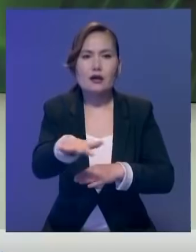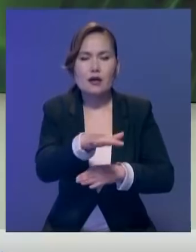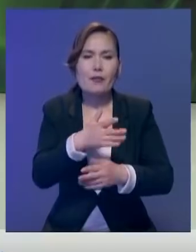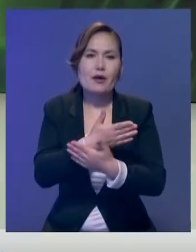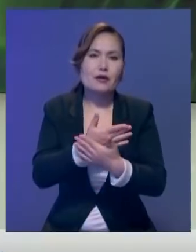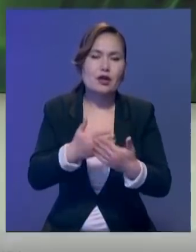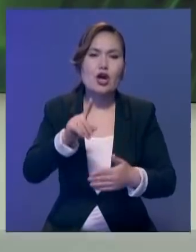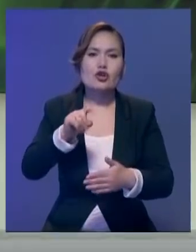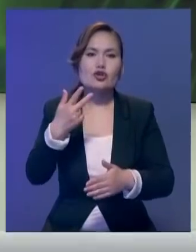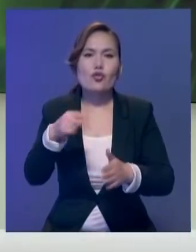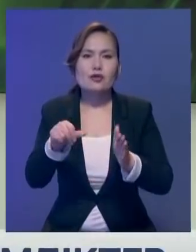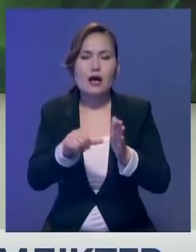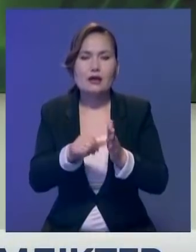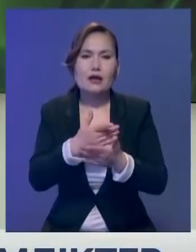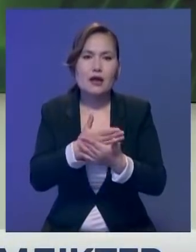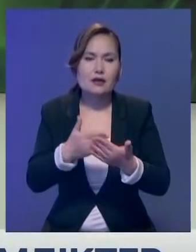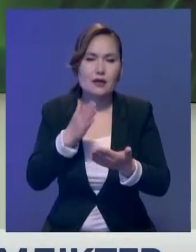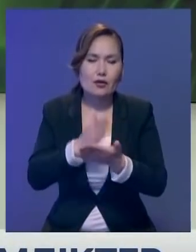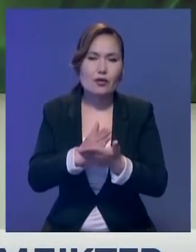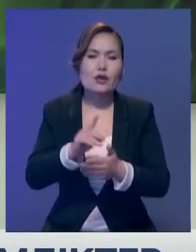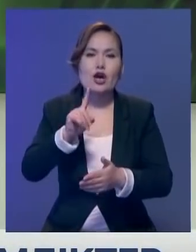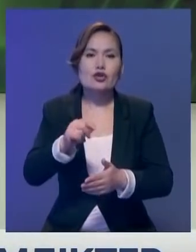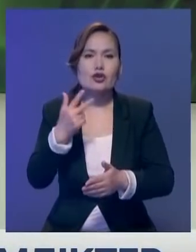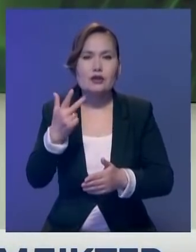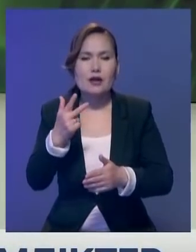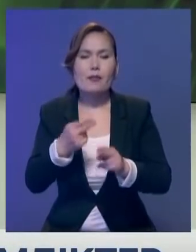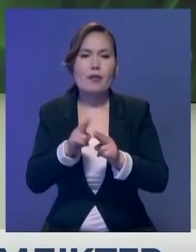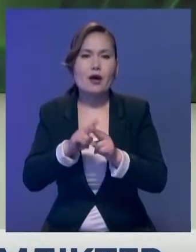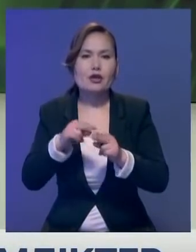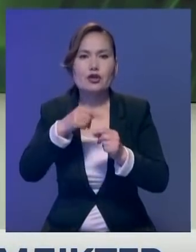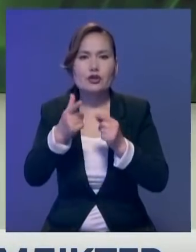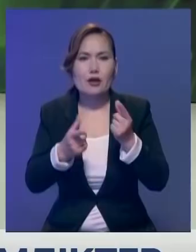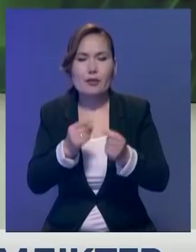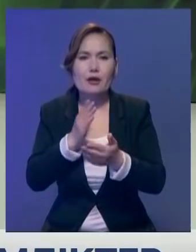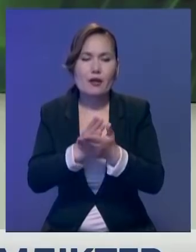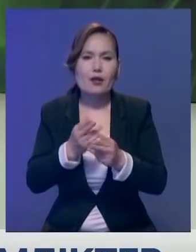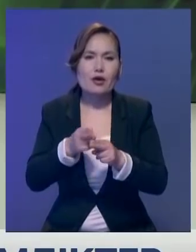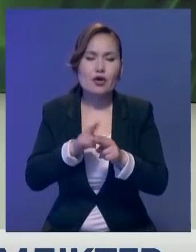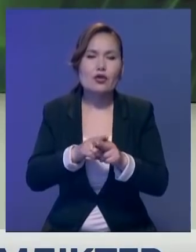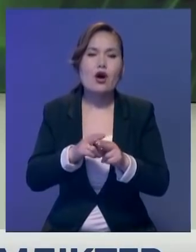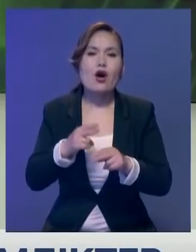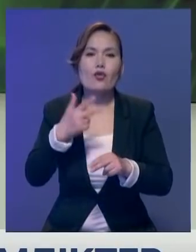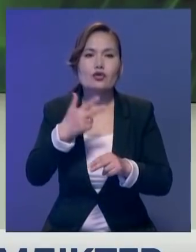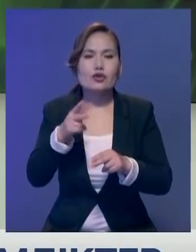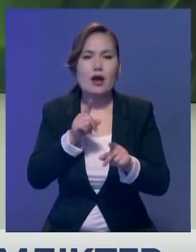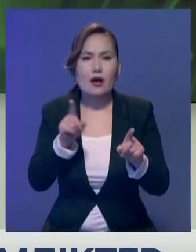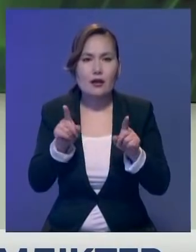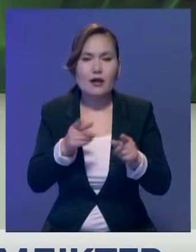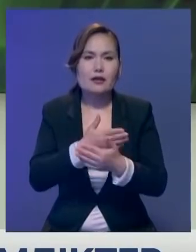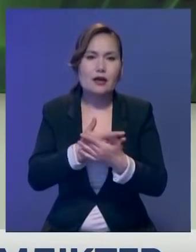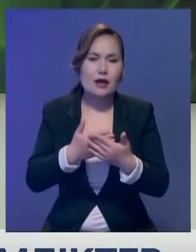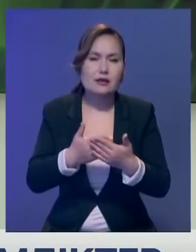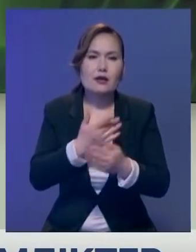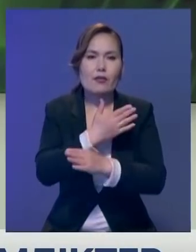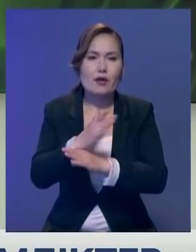136 түрі өсет. Оның 103 жапырақты болса, 33 қылқанды. Бұйыл мамыр айында жапырақ жайған